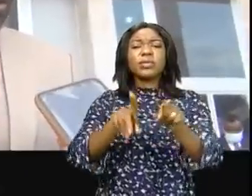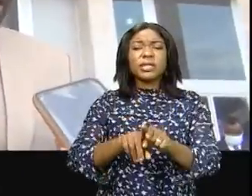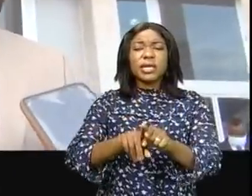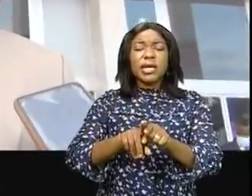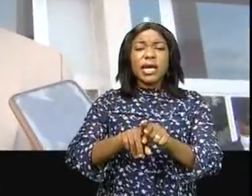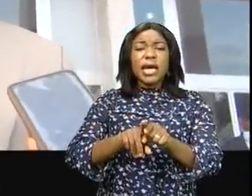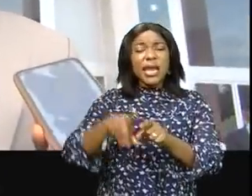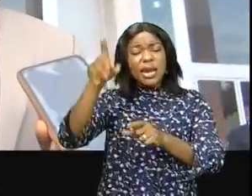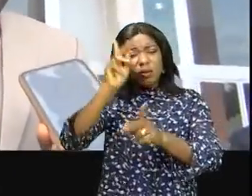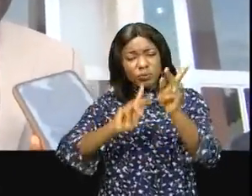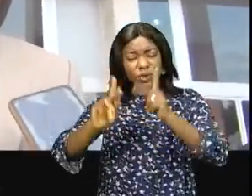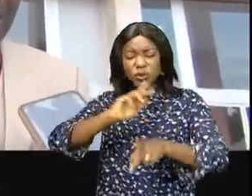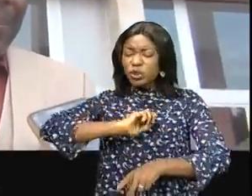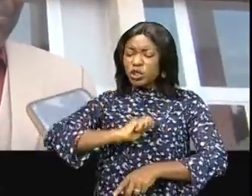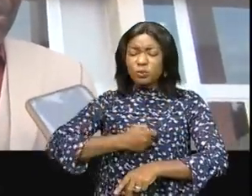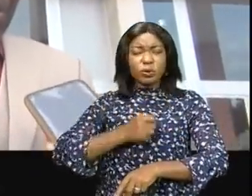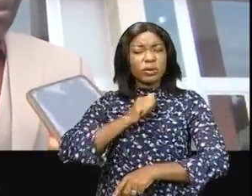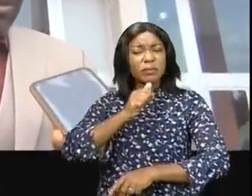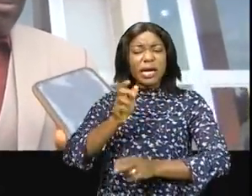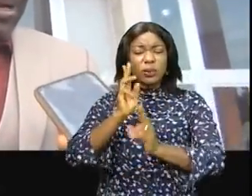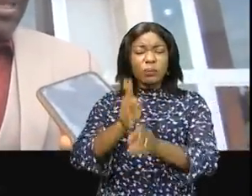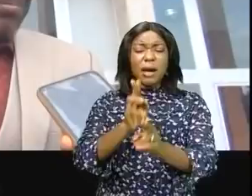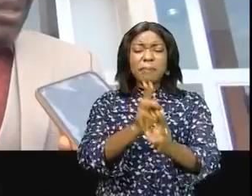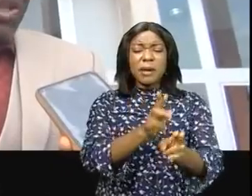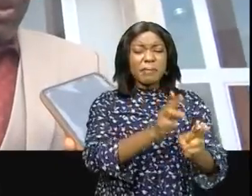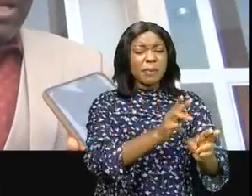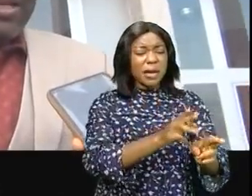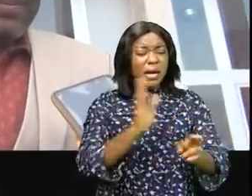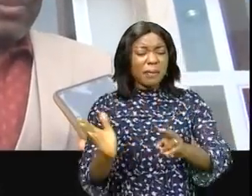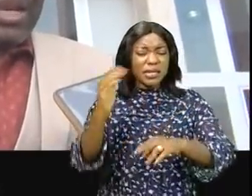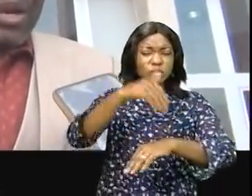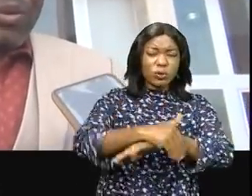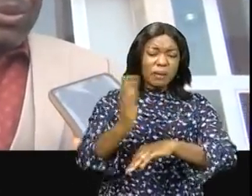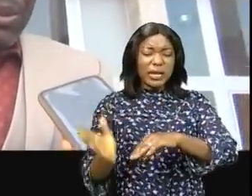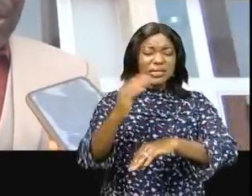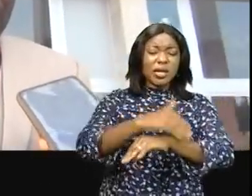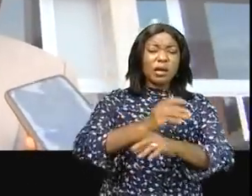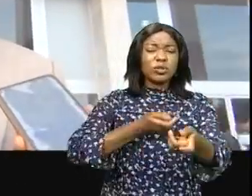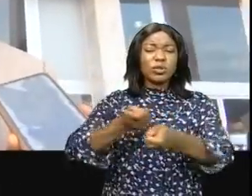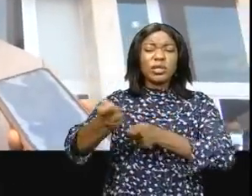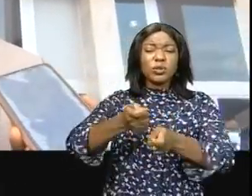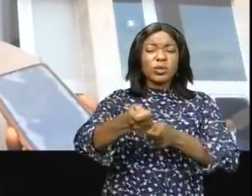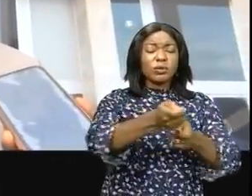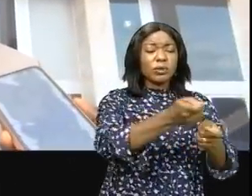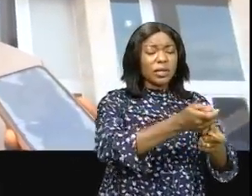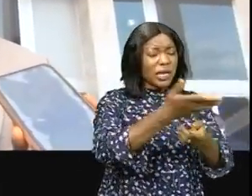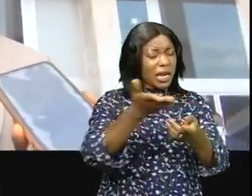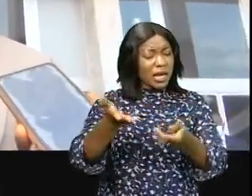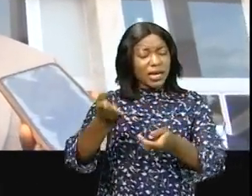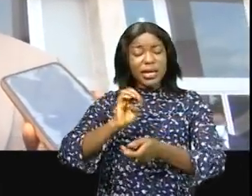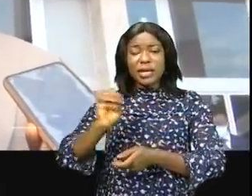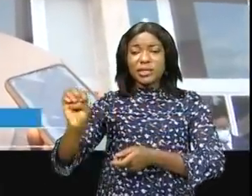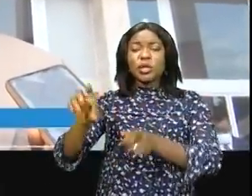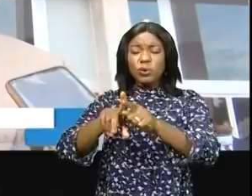toutes les théories matin, midi, soir de la communauté et de la